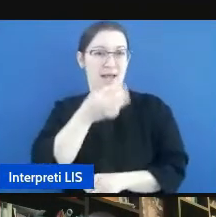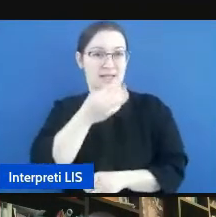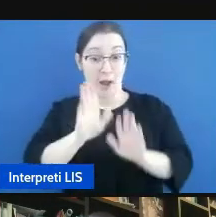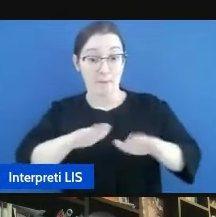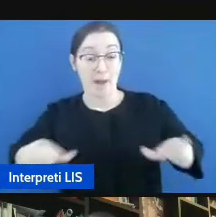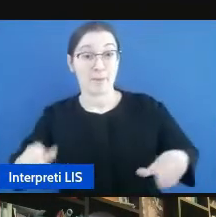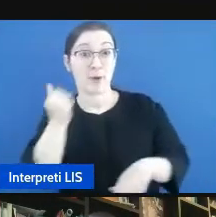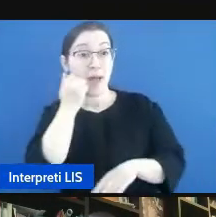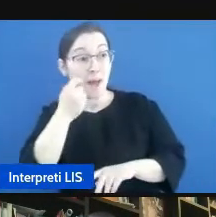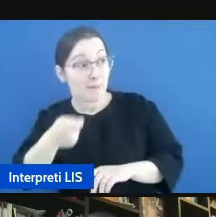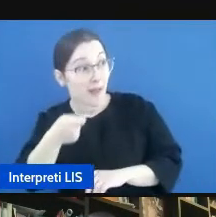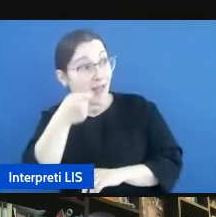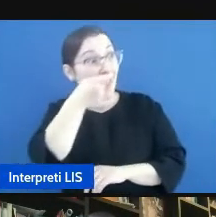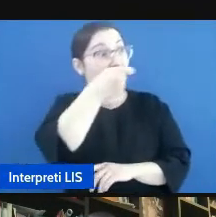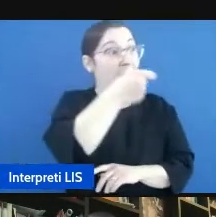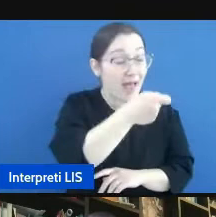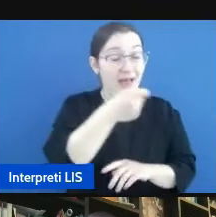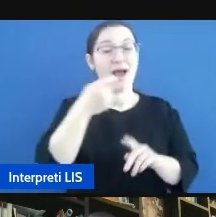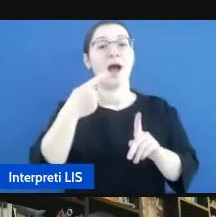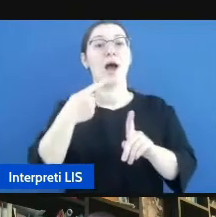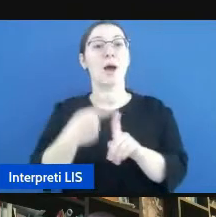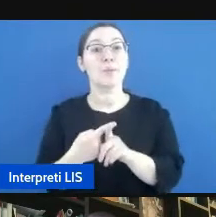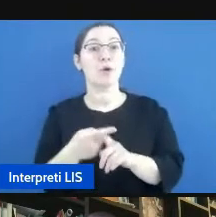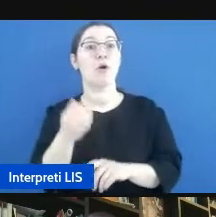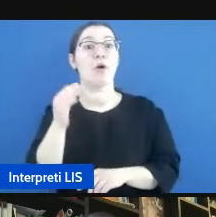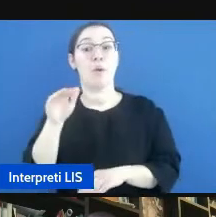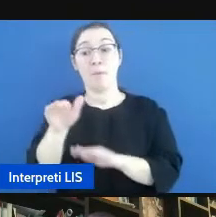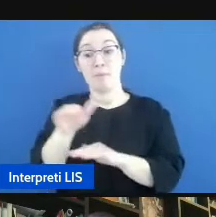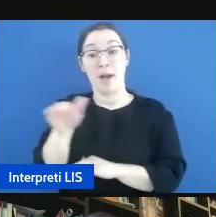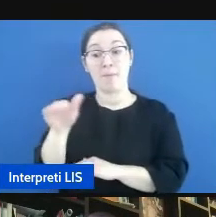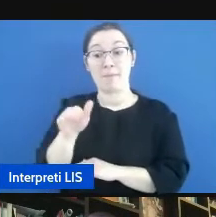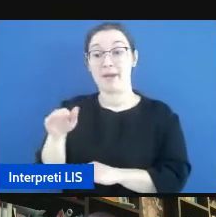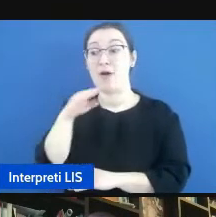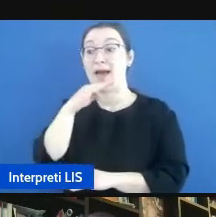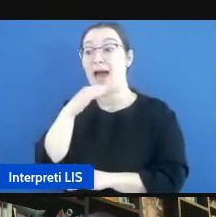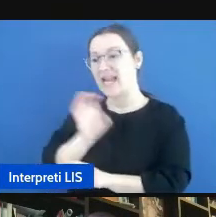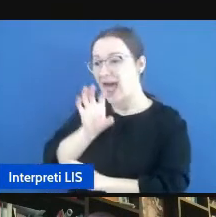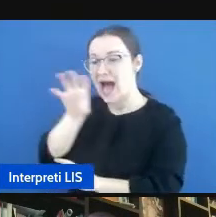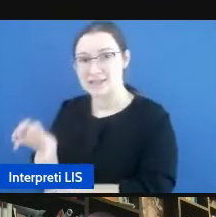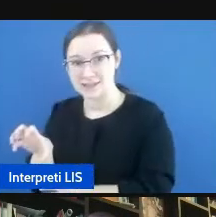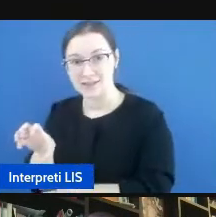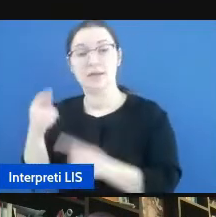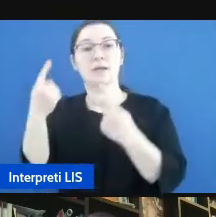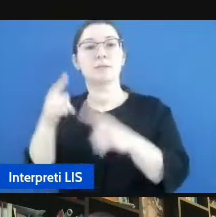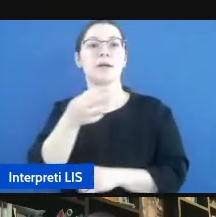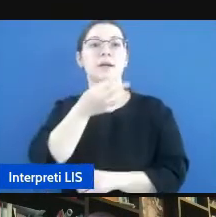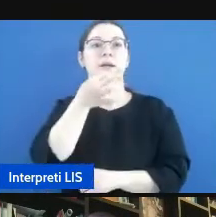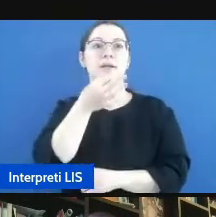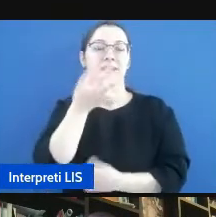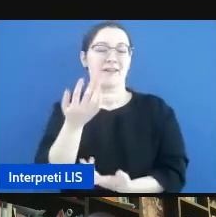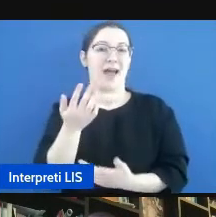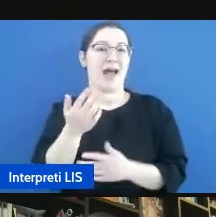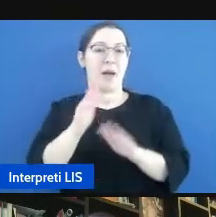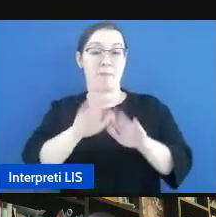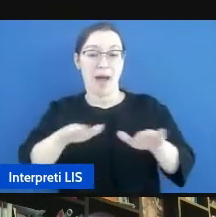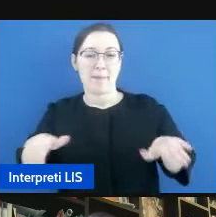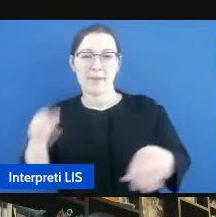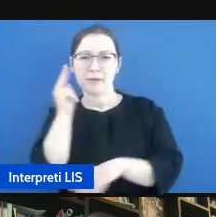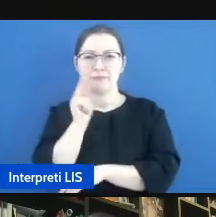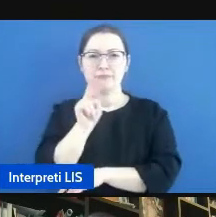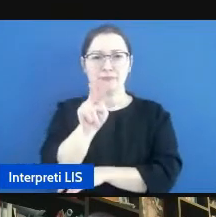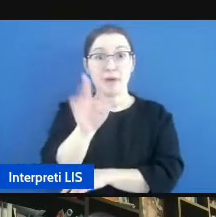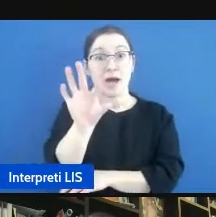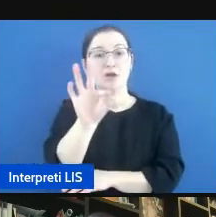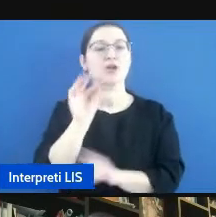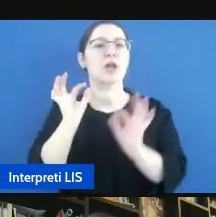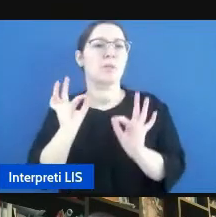morde un cane. In questi casi i partecipanti indicano l'evento che per loro è più probabile anche in una frase